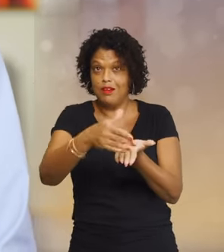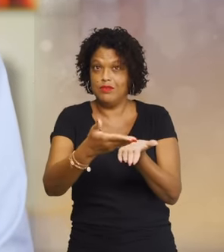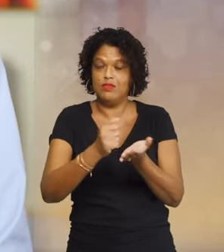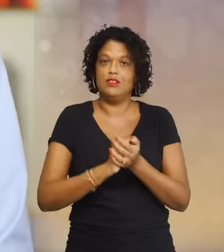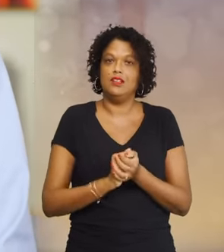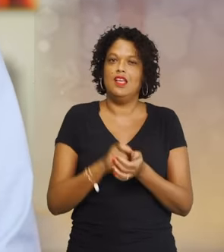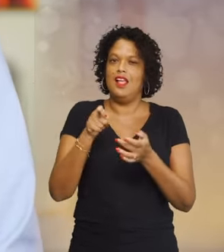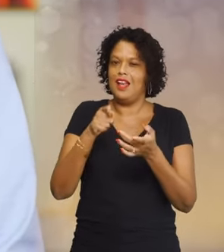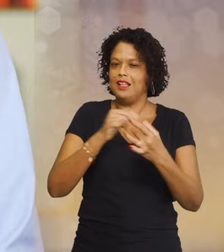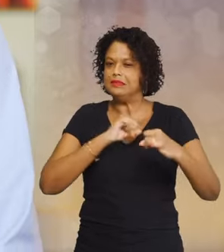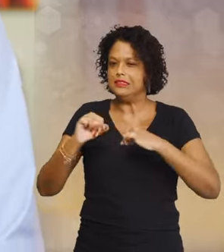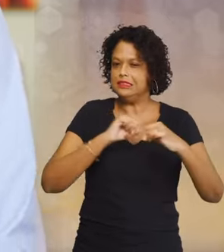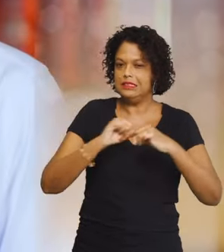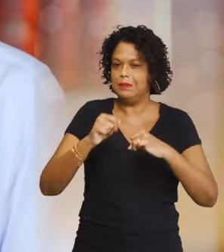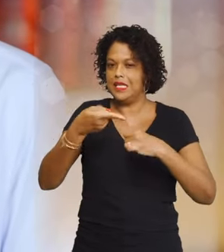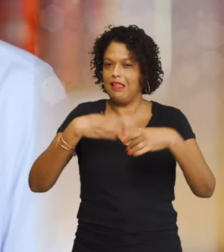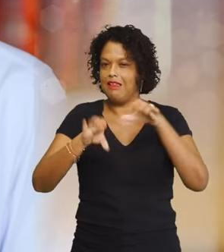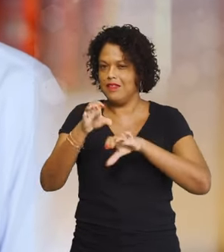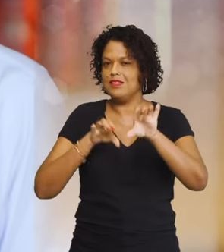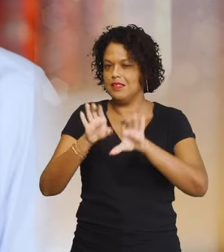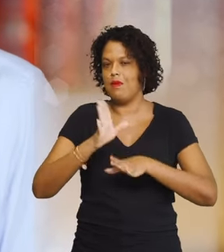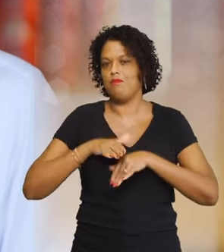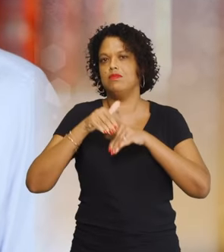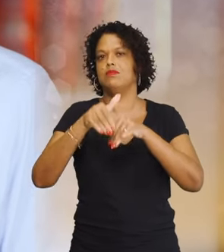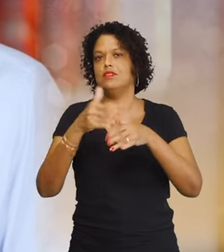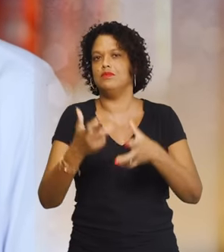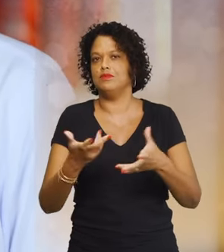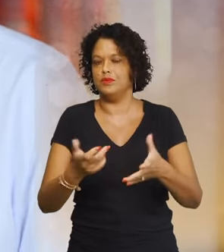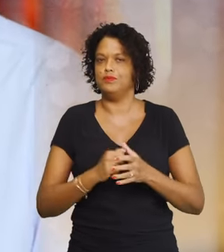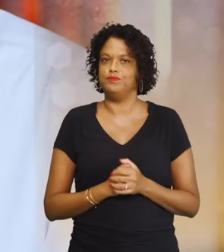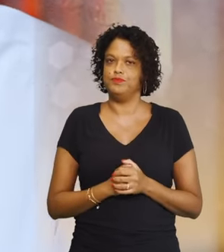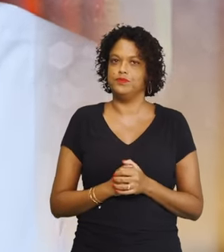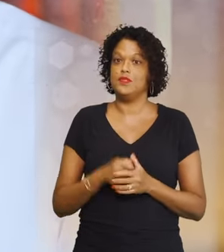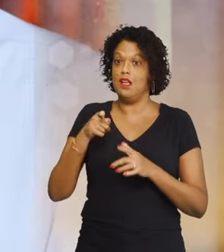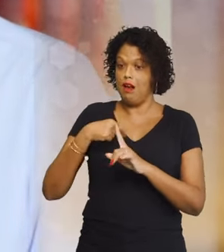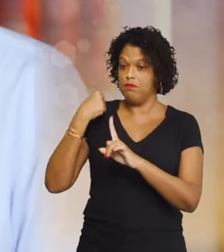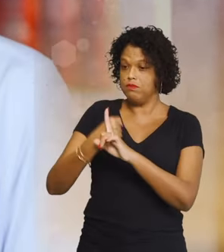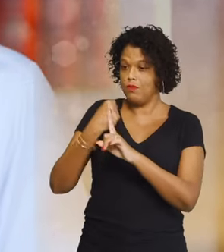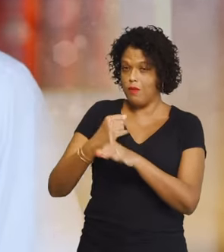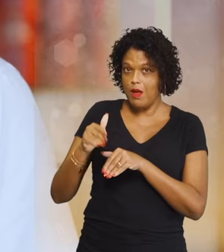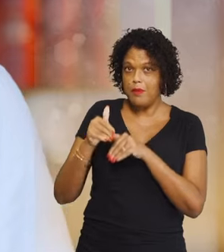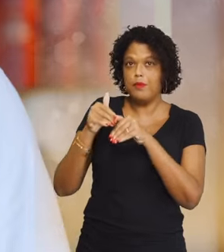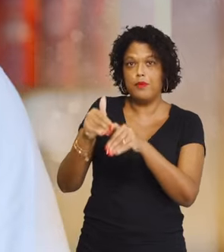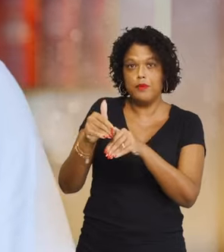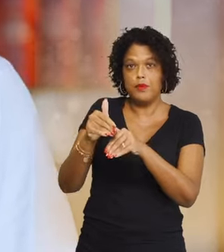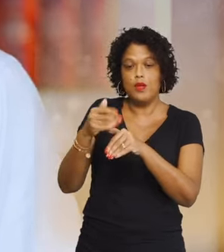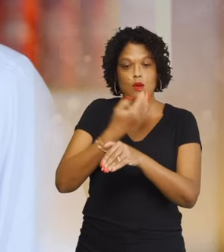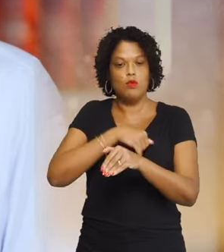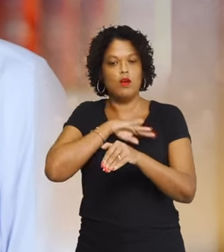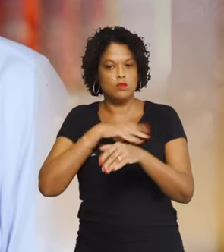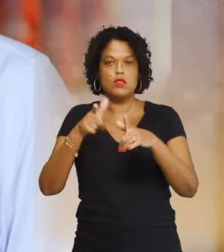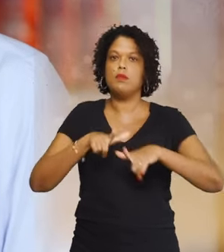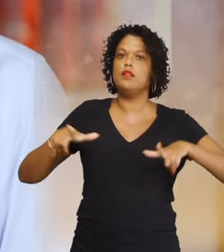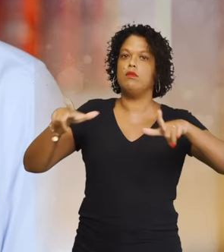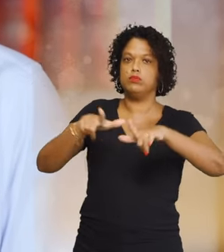à rester dans la dynamique de l'investissement. Bien entendu, ça a été aussi la poursuite du combat mené pour plus de responsabilité locale,